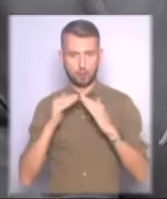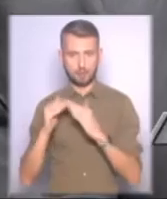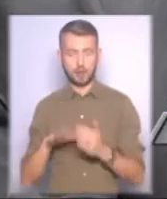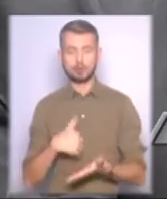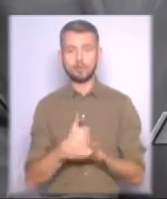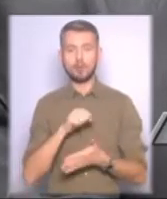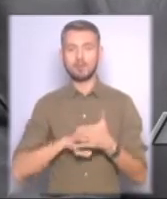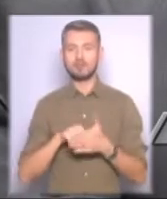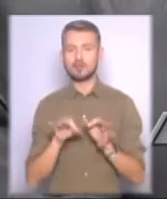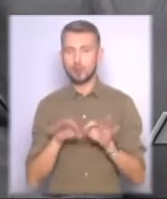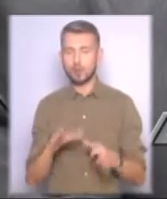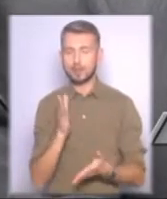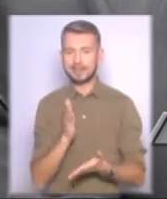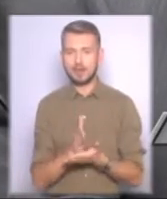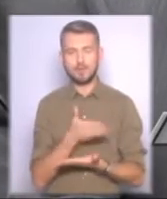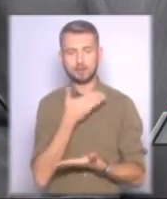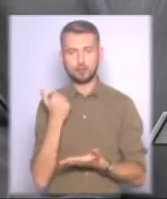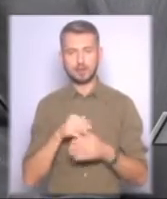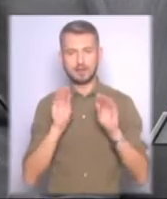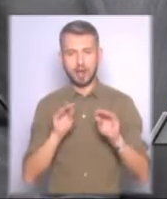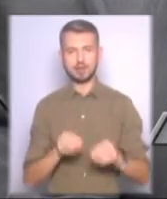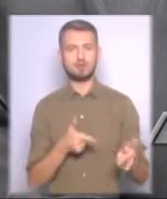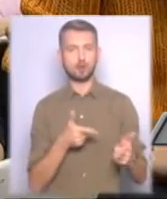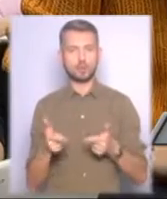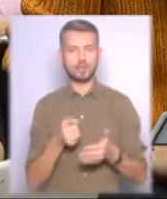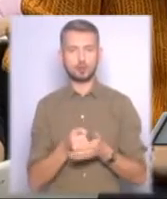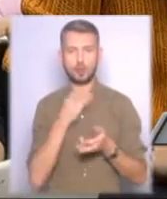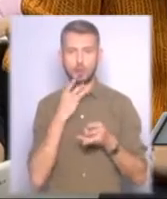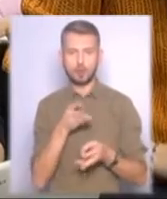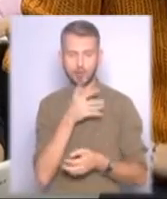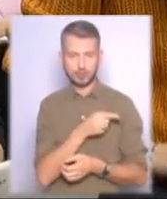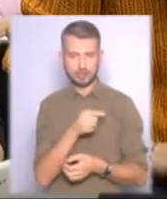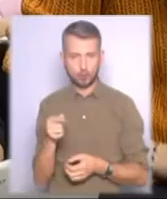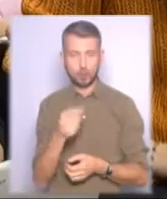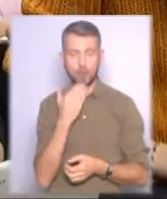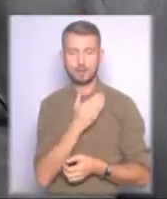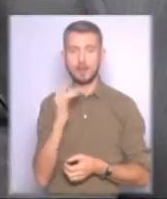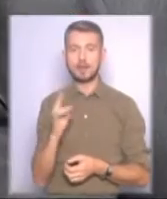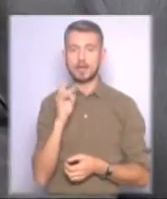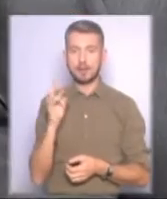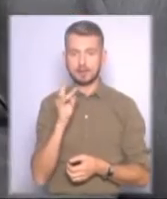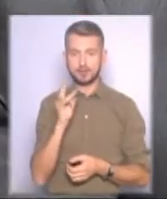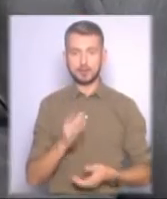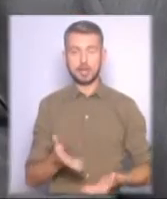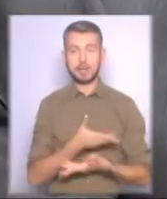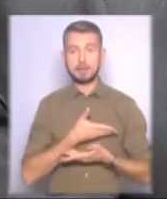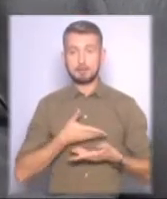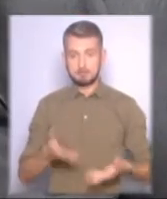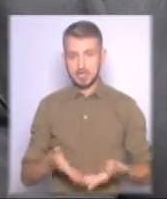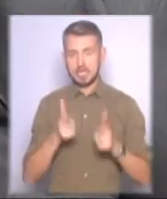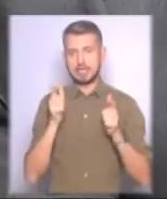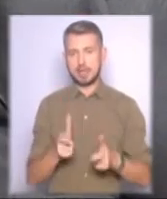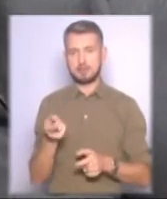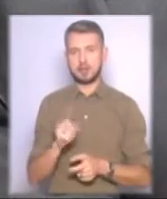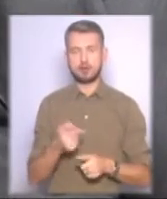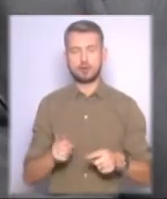відсутність актів готовності до опалювального сезону. Останній раз ми йдемо на те, що